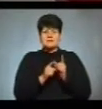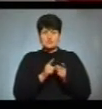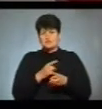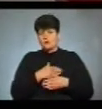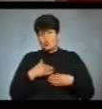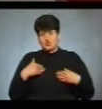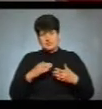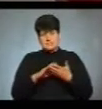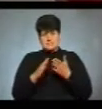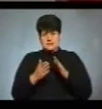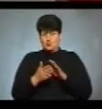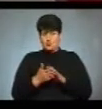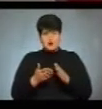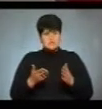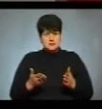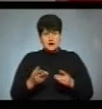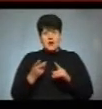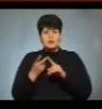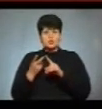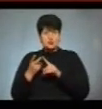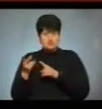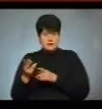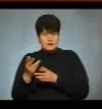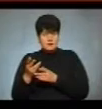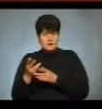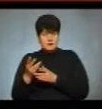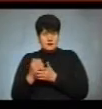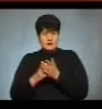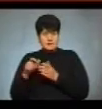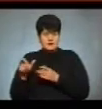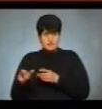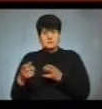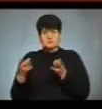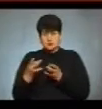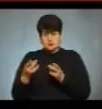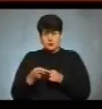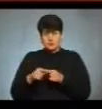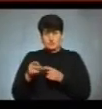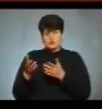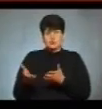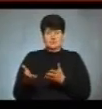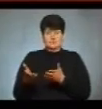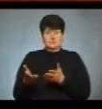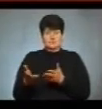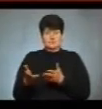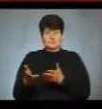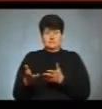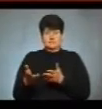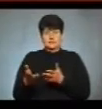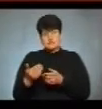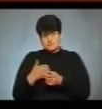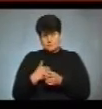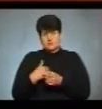ситуацію, а другий кандидат хоч потребує цього. І він, власне, перестав на